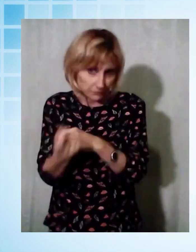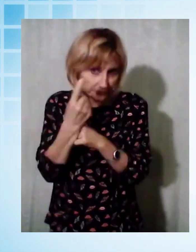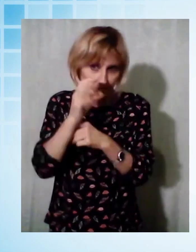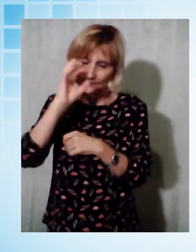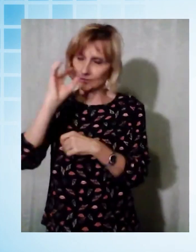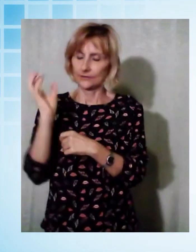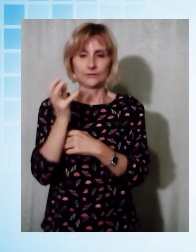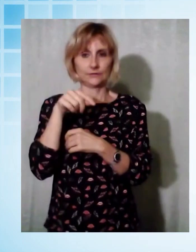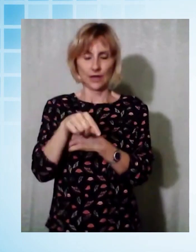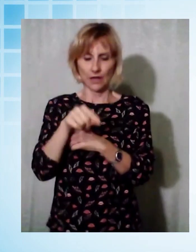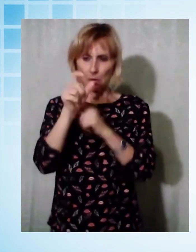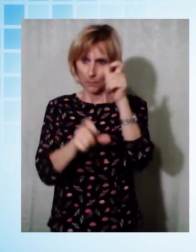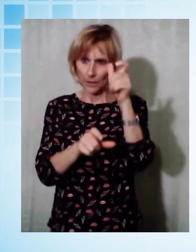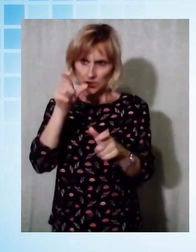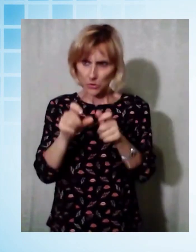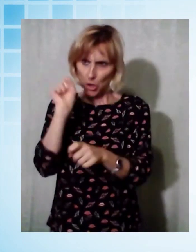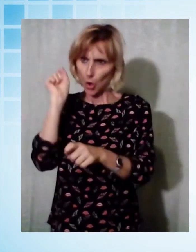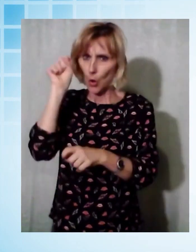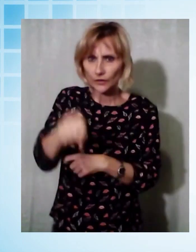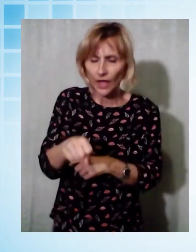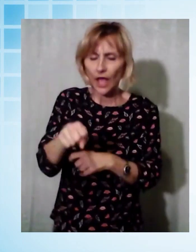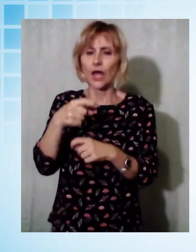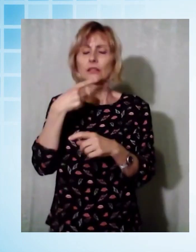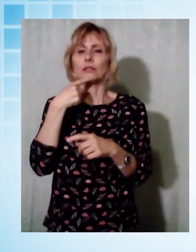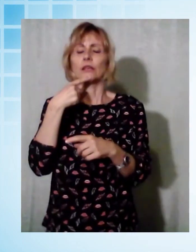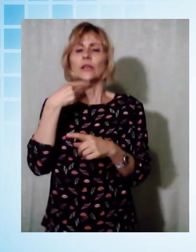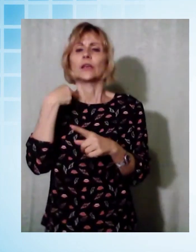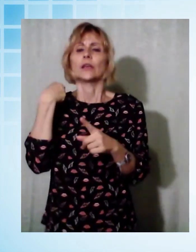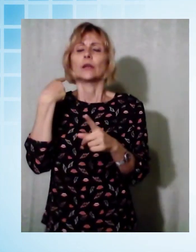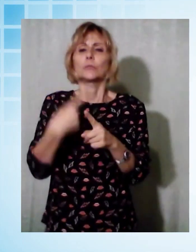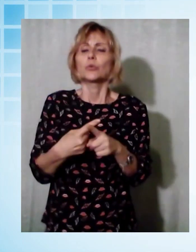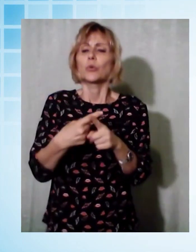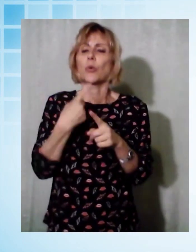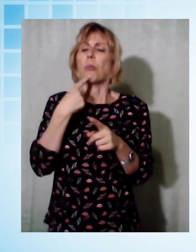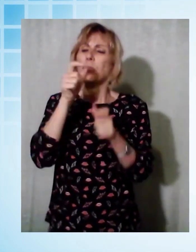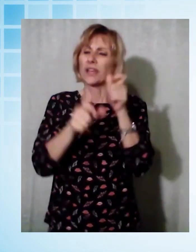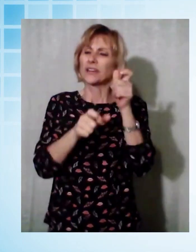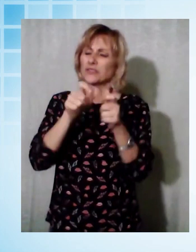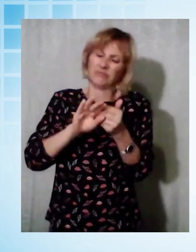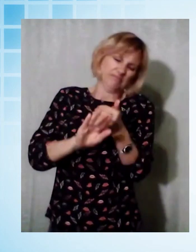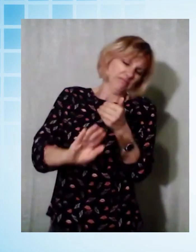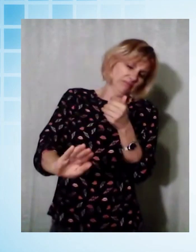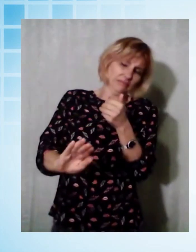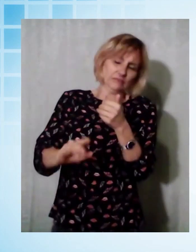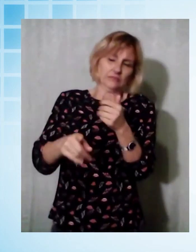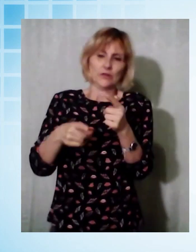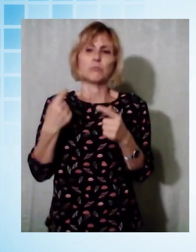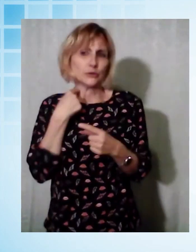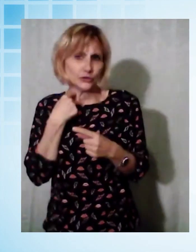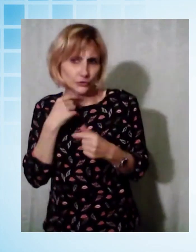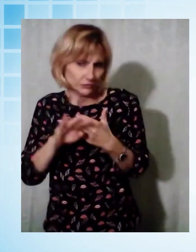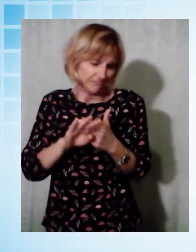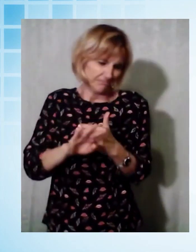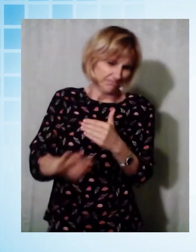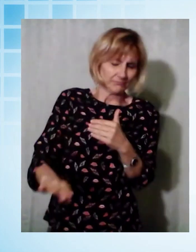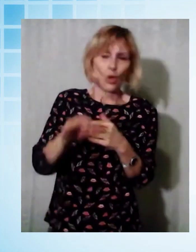Persone odiate come i pubblicani e i sattori del fisco o scansate come i dissidenti samaritani e le prostitute o i tanti